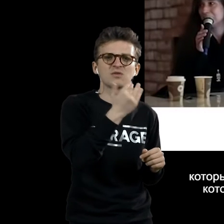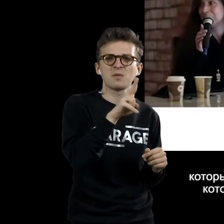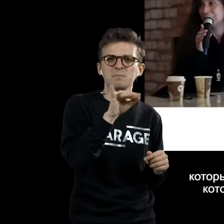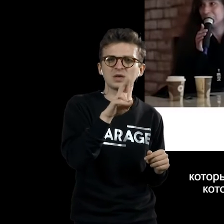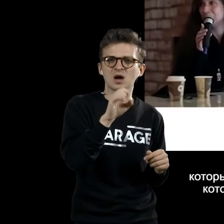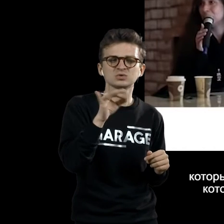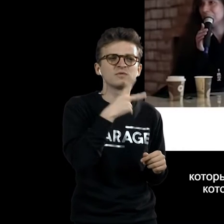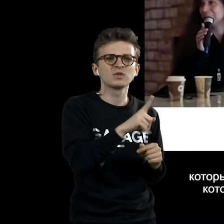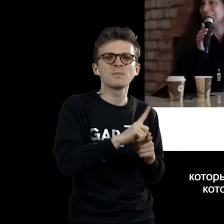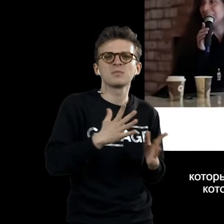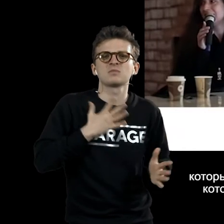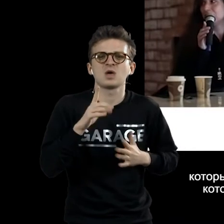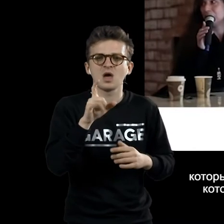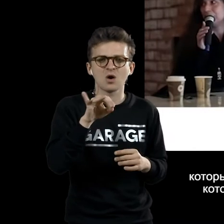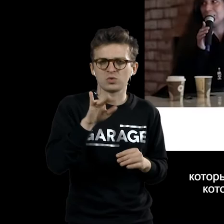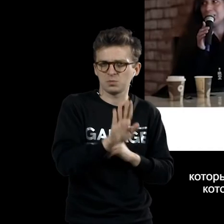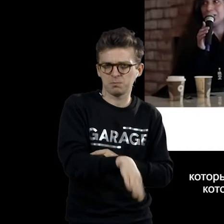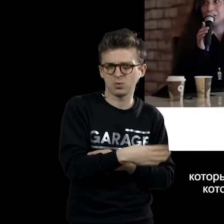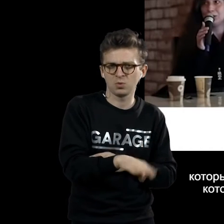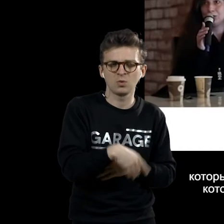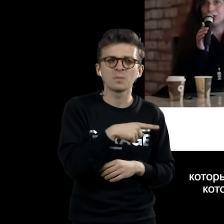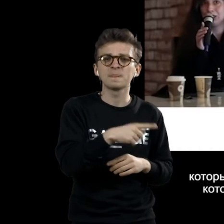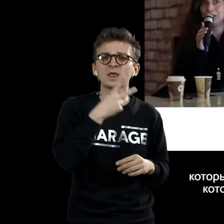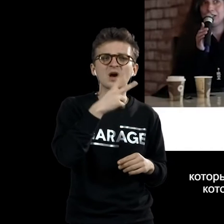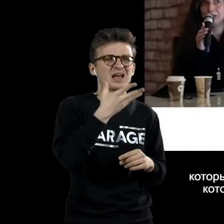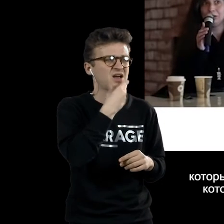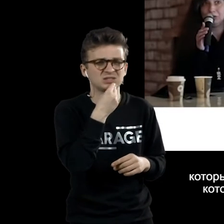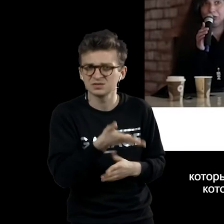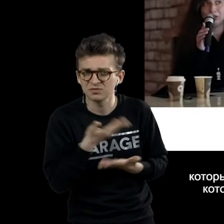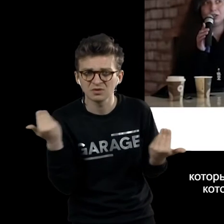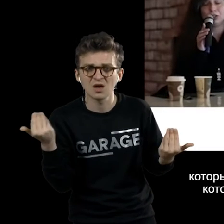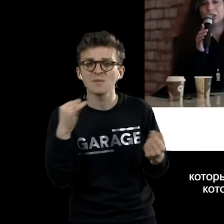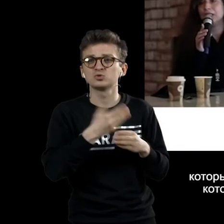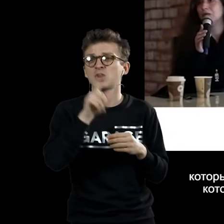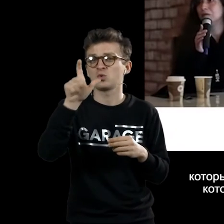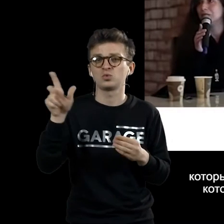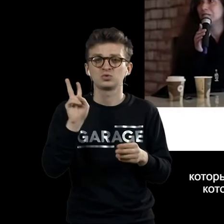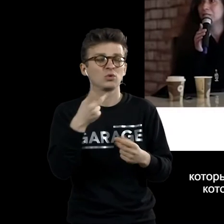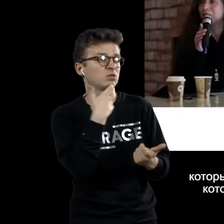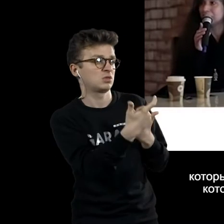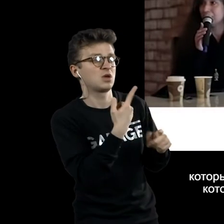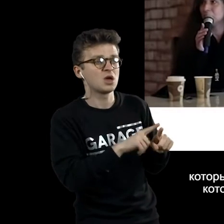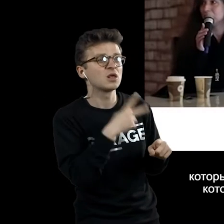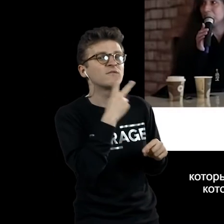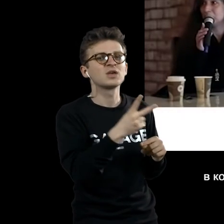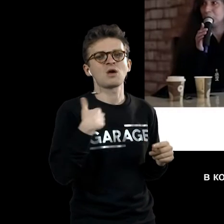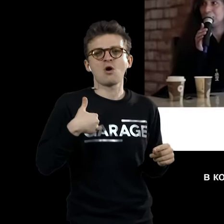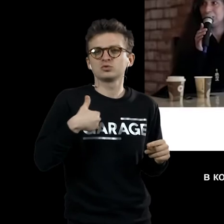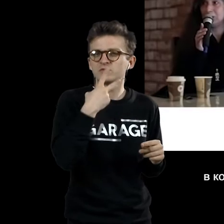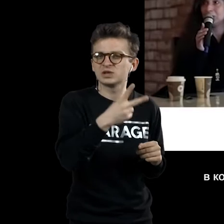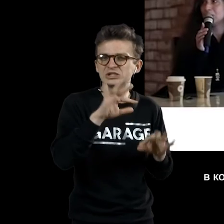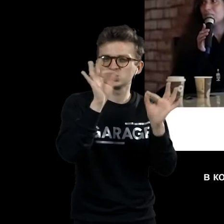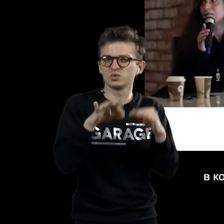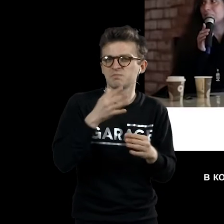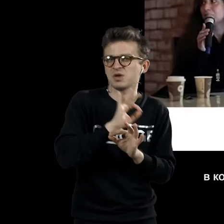эротическими нисколько, которые некрасивые, которые зрители, и их желание увидеть прекрасное искусство, в котором